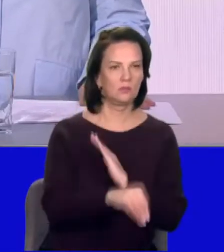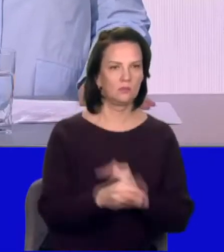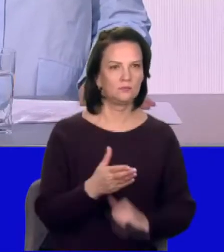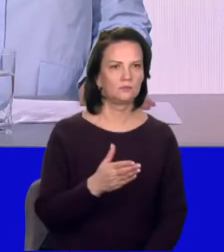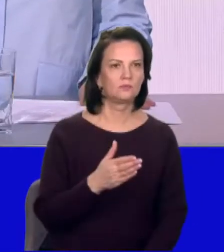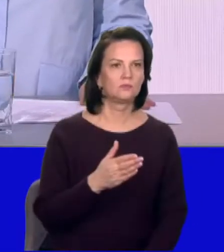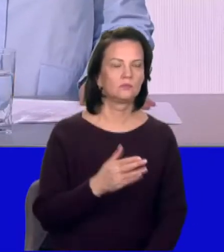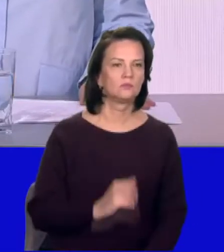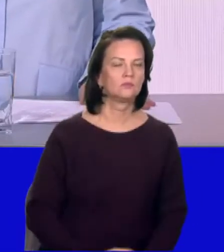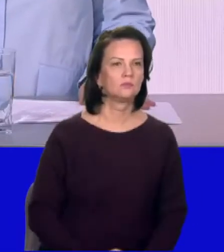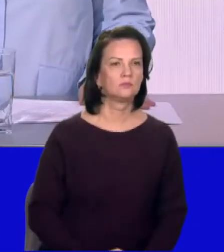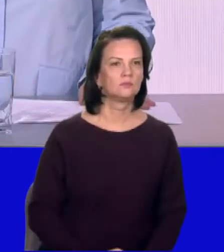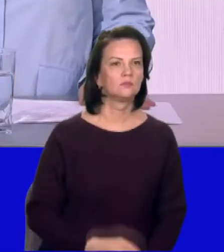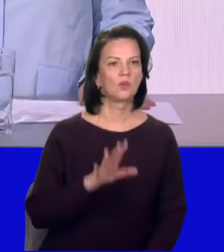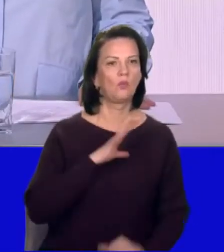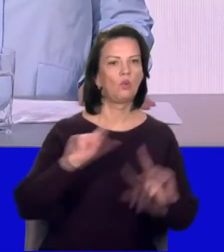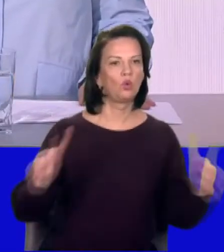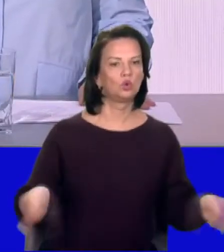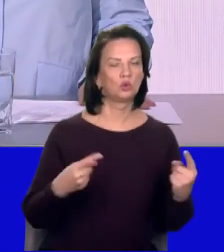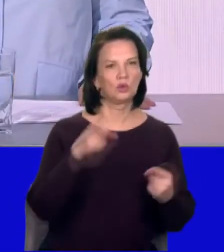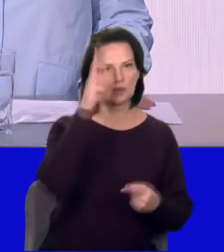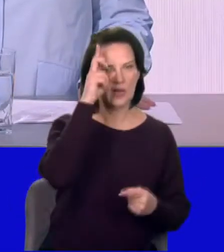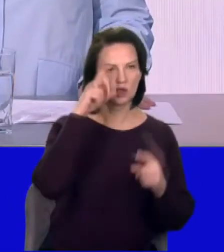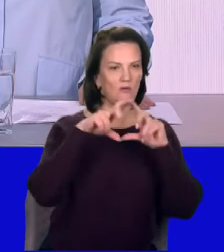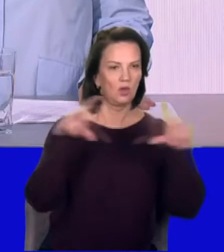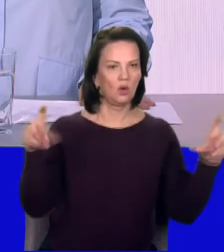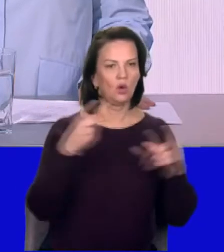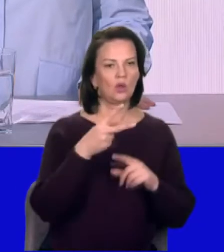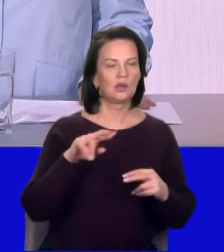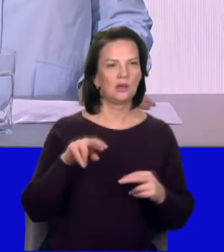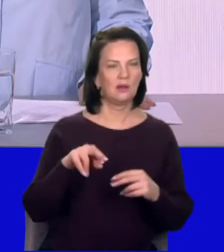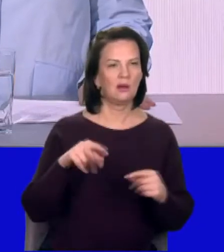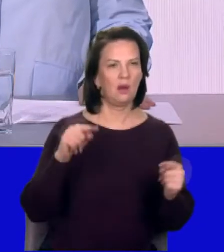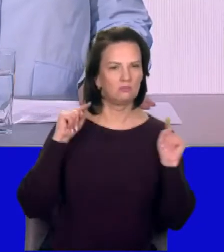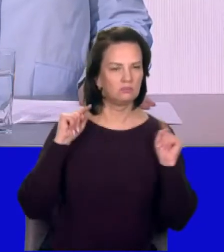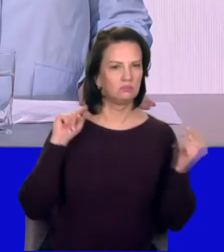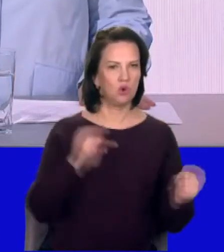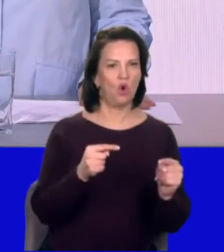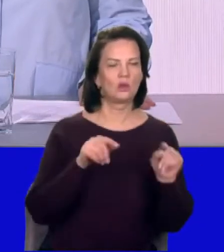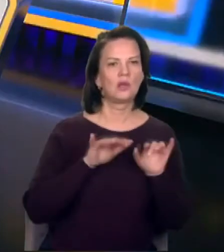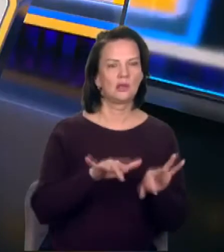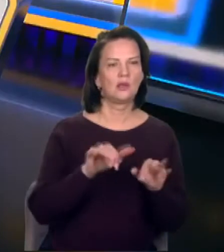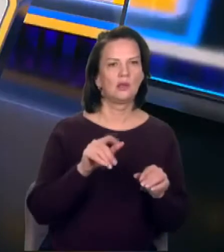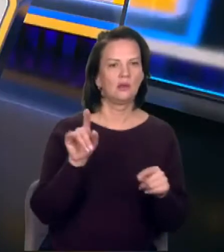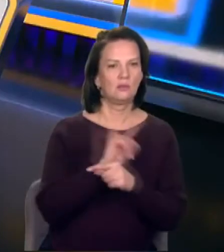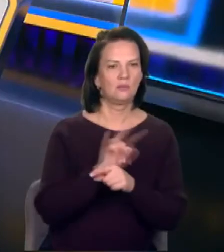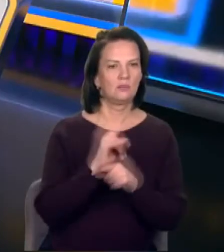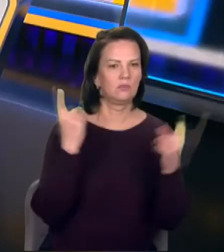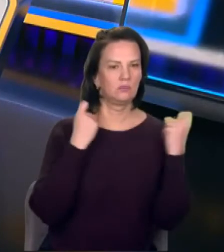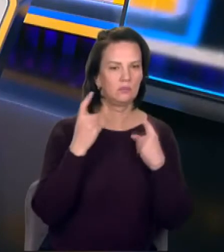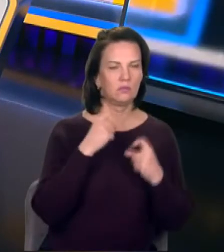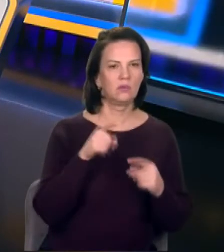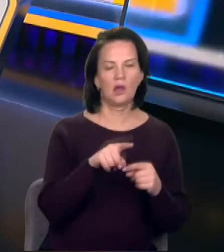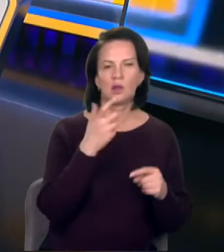державний орган для протидії дезінформації. Це дуже важливий крок перед для того, щоб вивести це